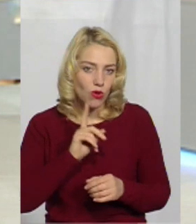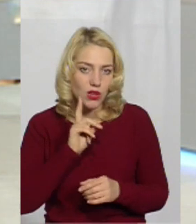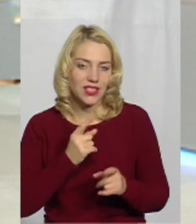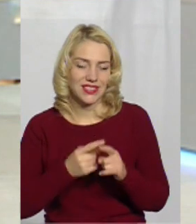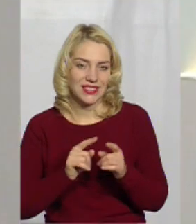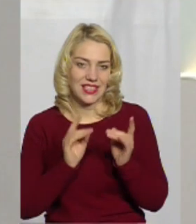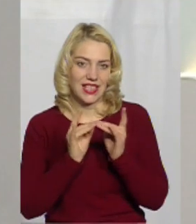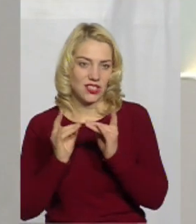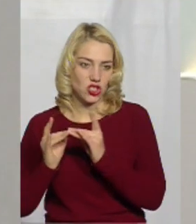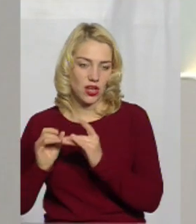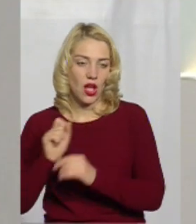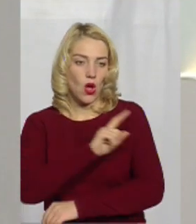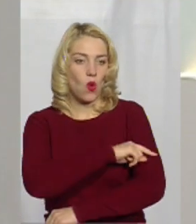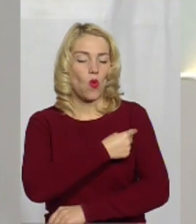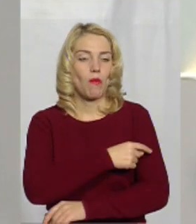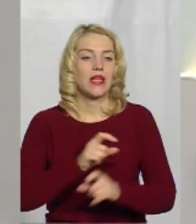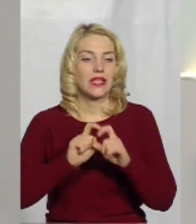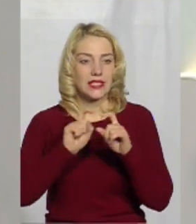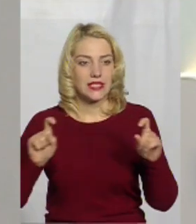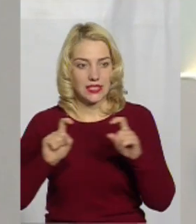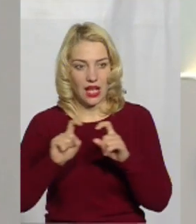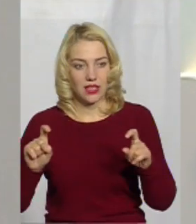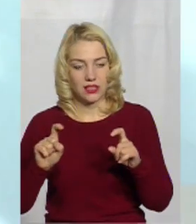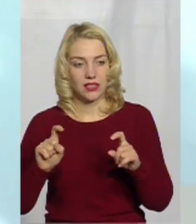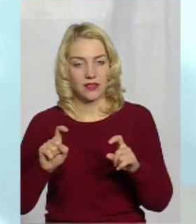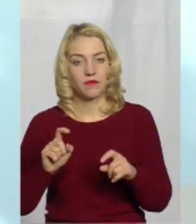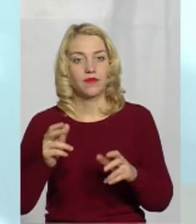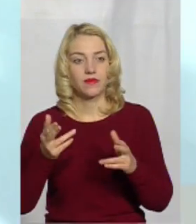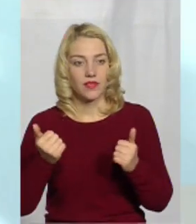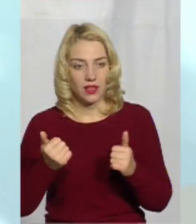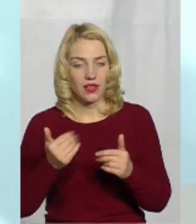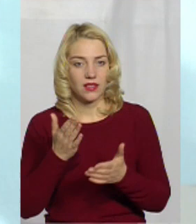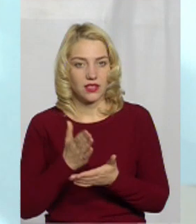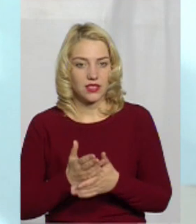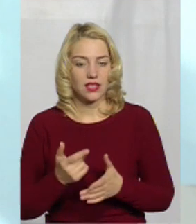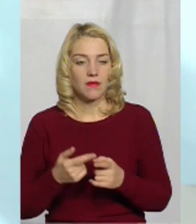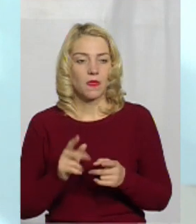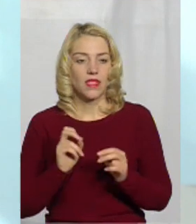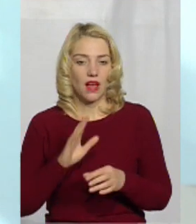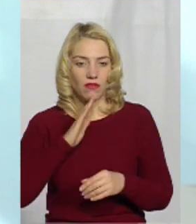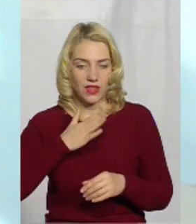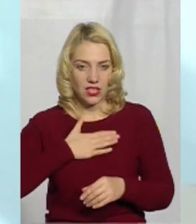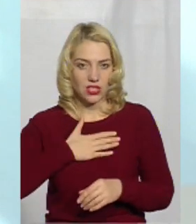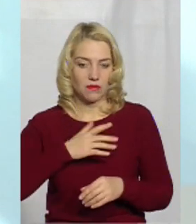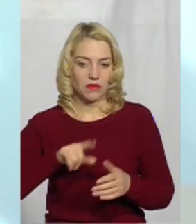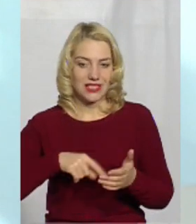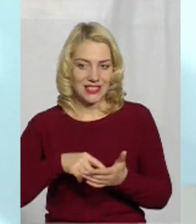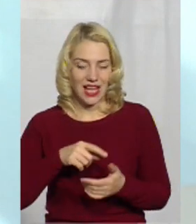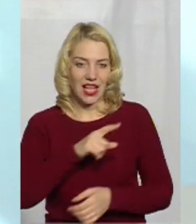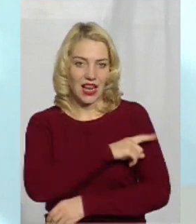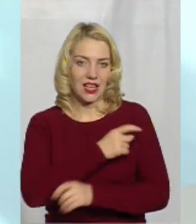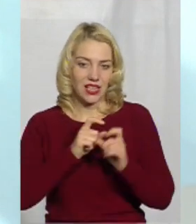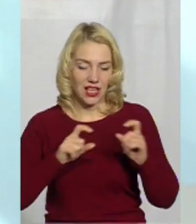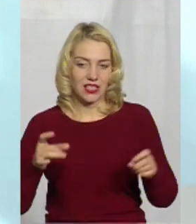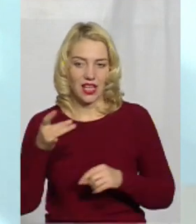такі ліжка у медзакладах районних центрів? є. Як в нашій міській лікарні, так і при